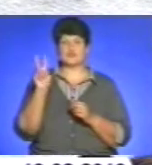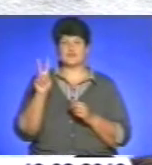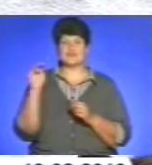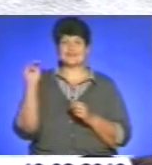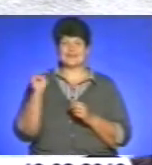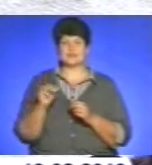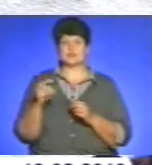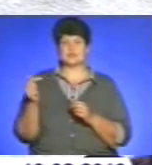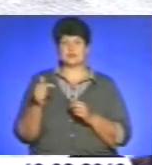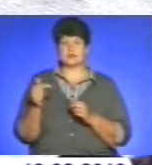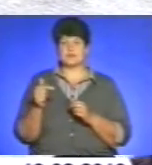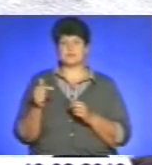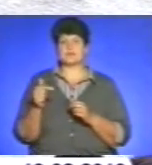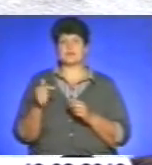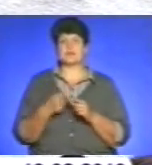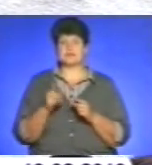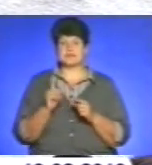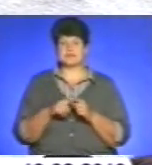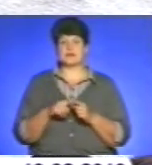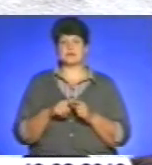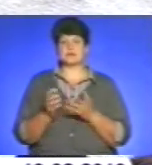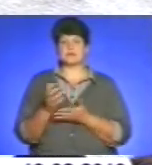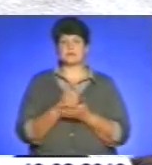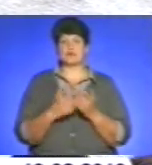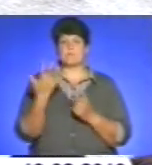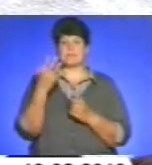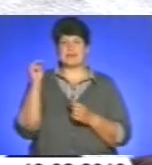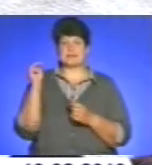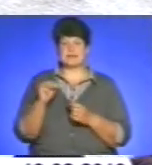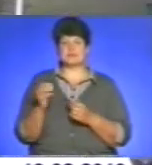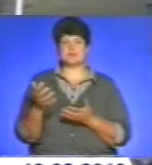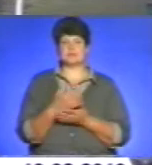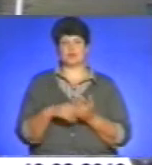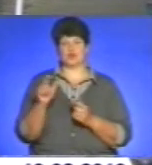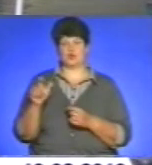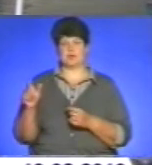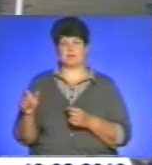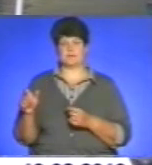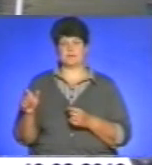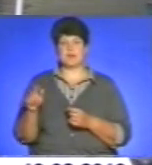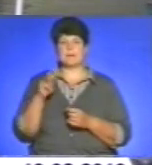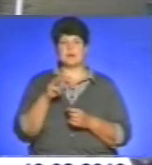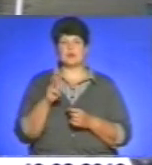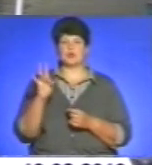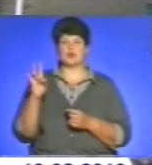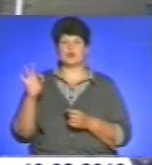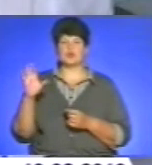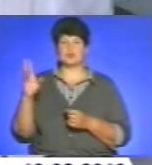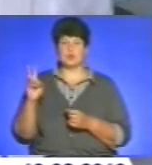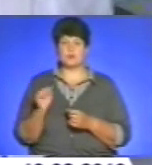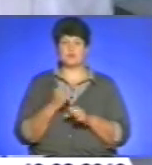400 гривень, на цей зібрано 5 тисяч зібрано заселення. Марія Носко працює тут з